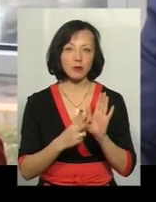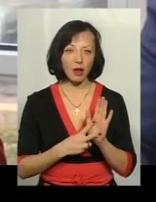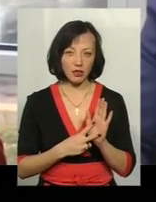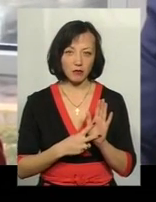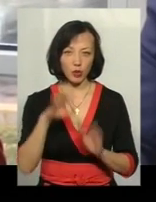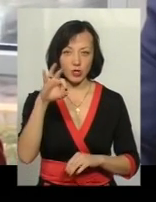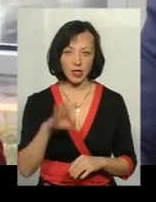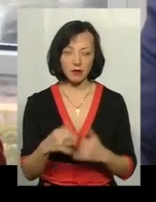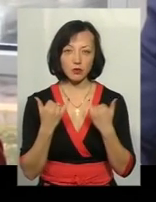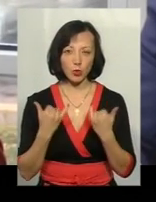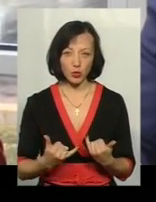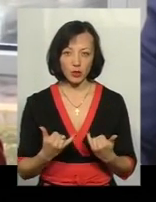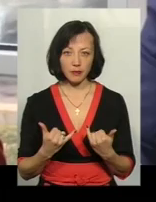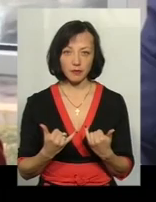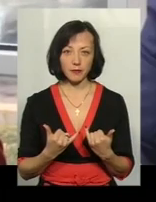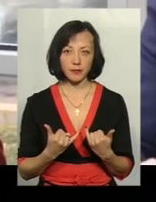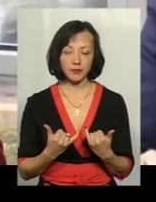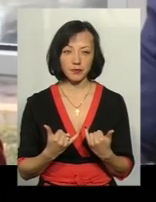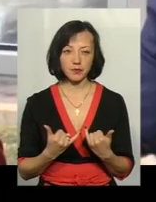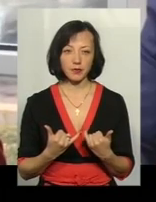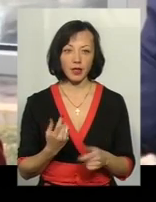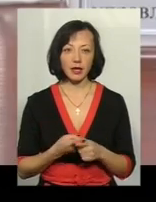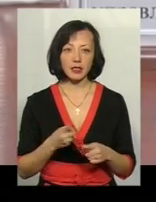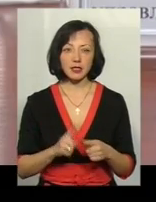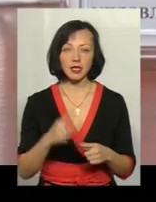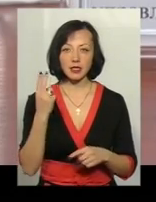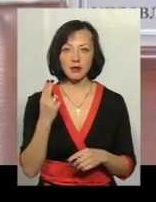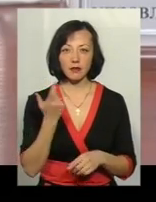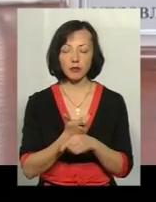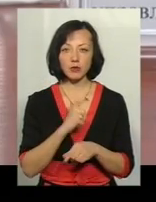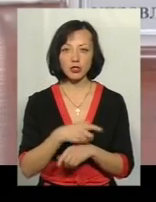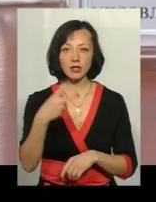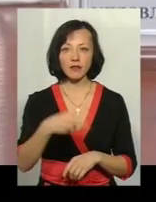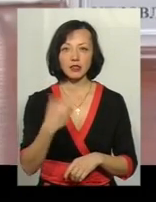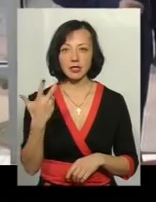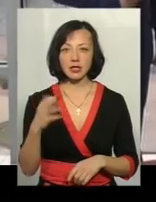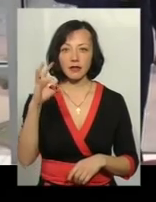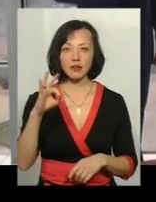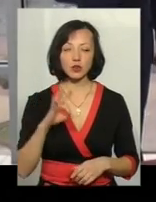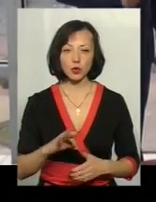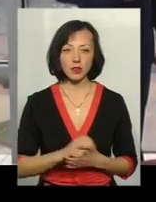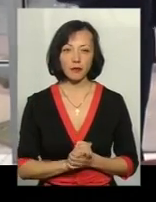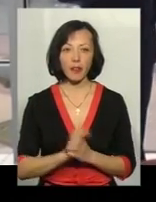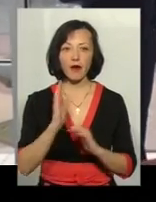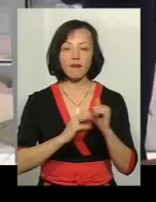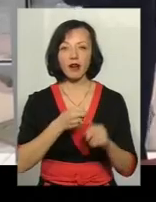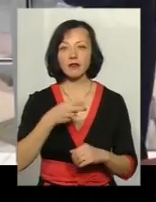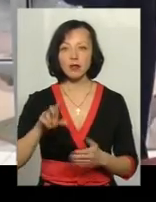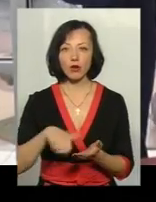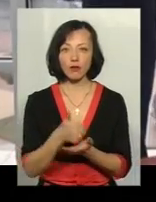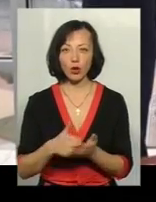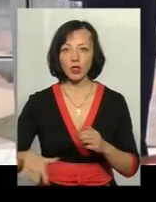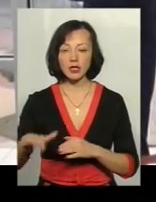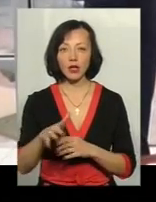то сьогодні ця цифра становить вже більше, ніж 23%. Фахівці Головного територіального